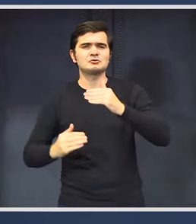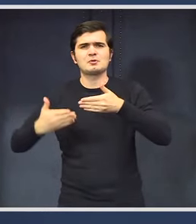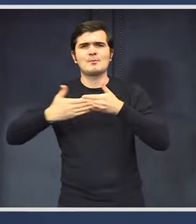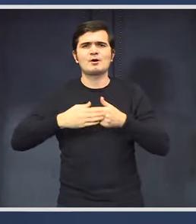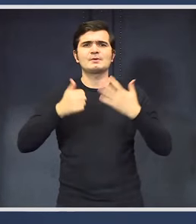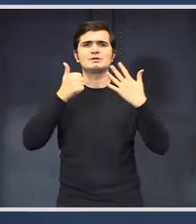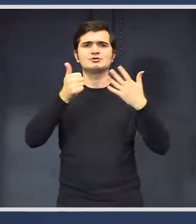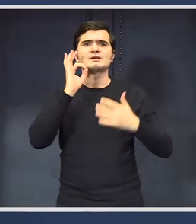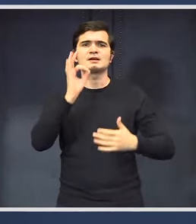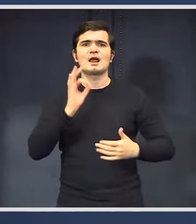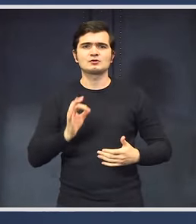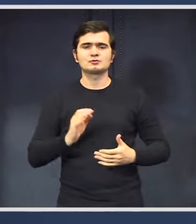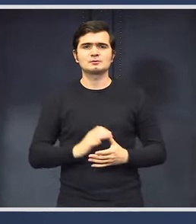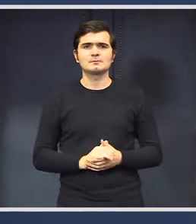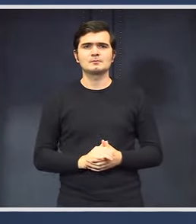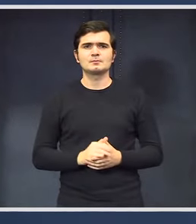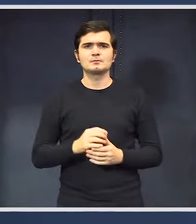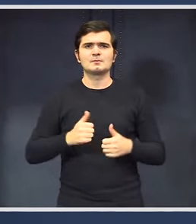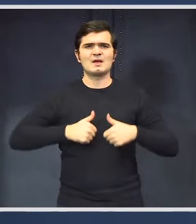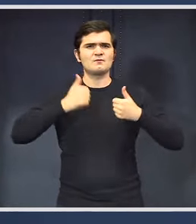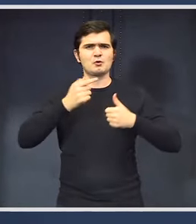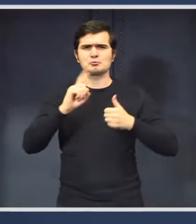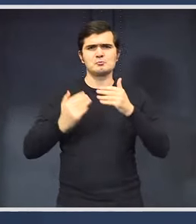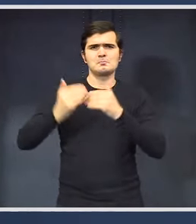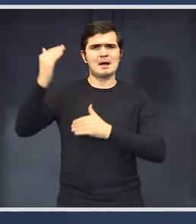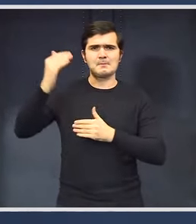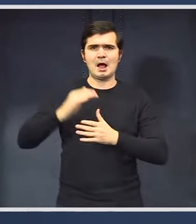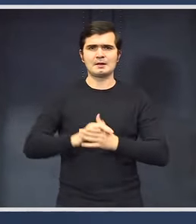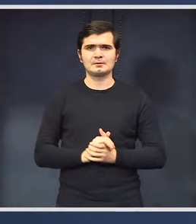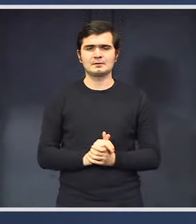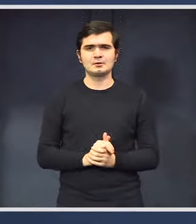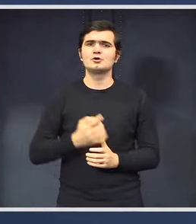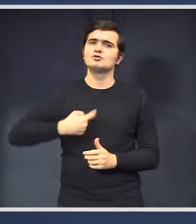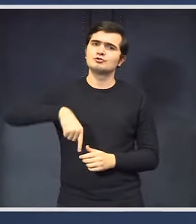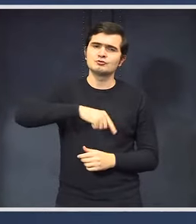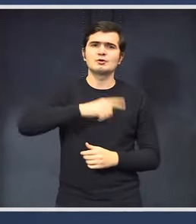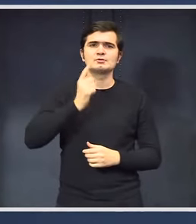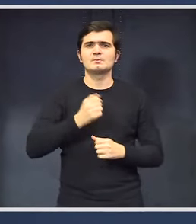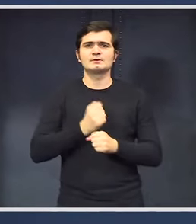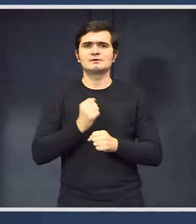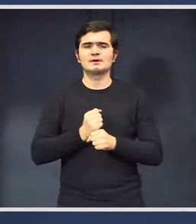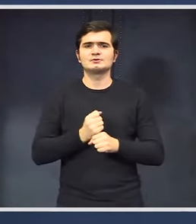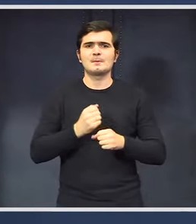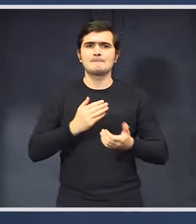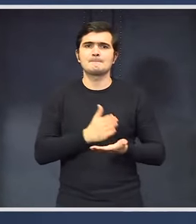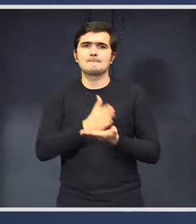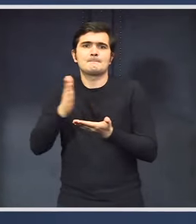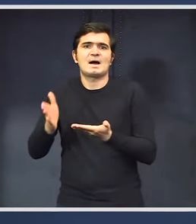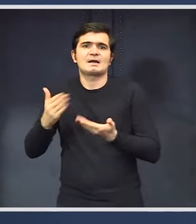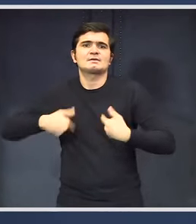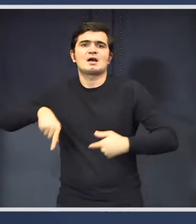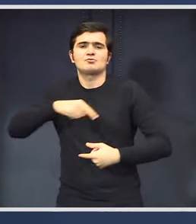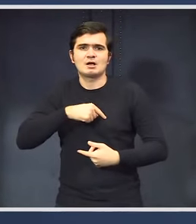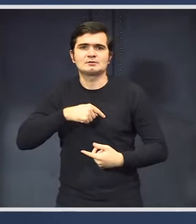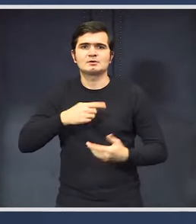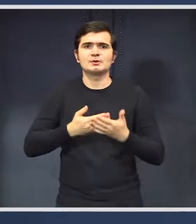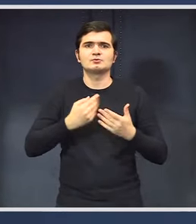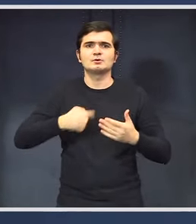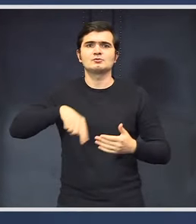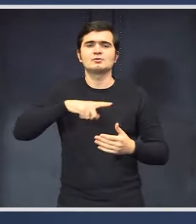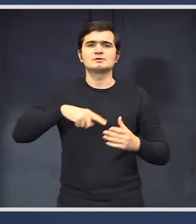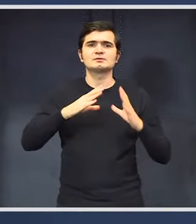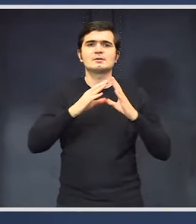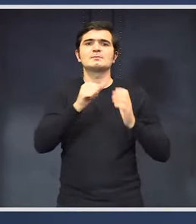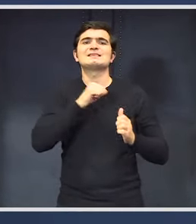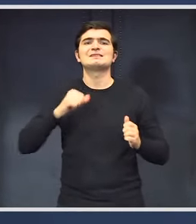6%. Un efort mult mai mare. Deci și noi trebuie să ne facem partea și mai ales că suntem singura țară care este în procedură de